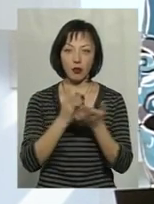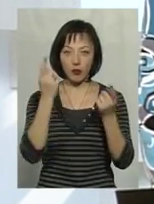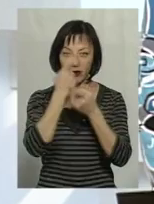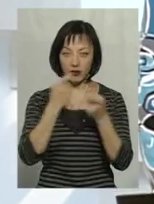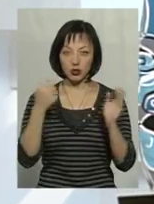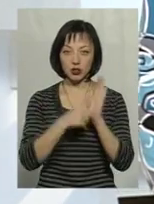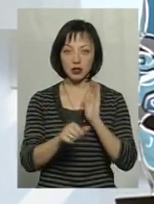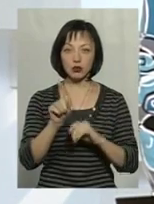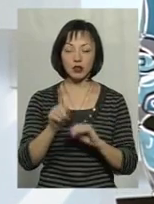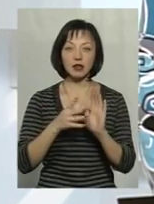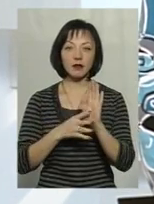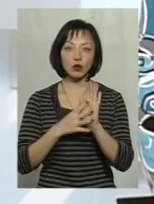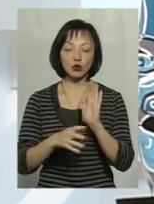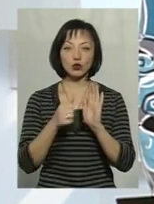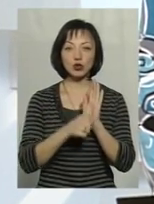ефірі.